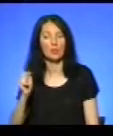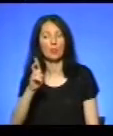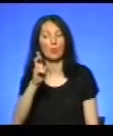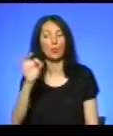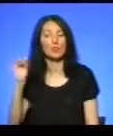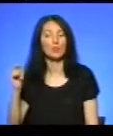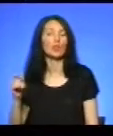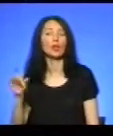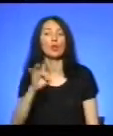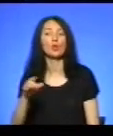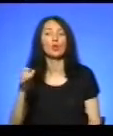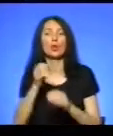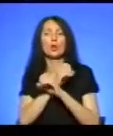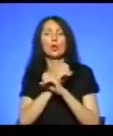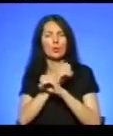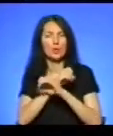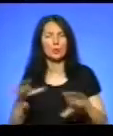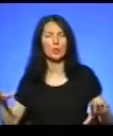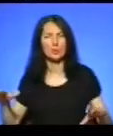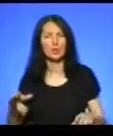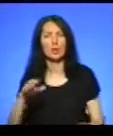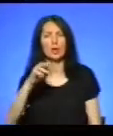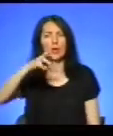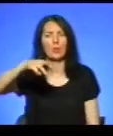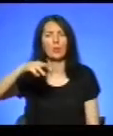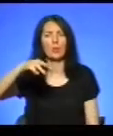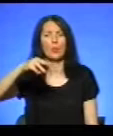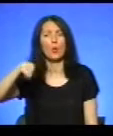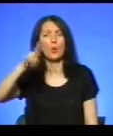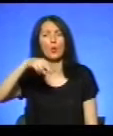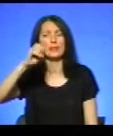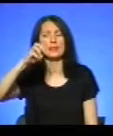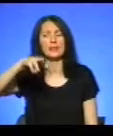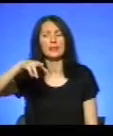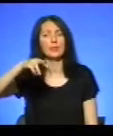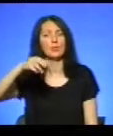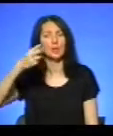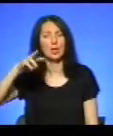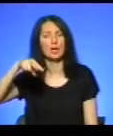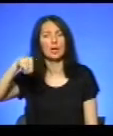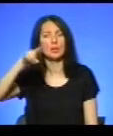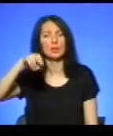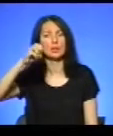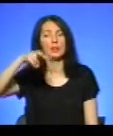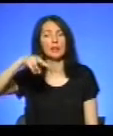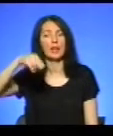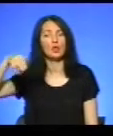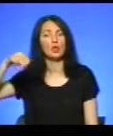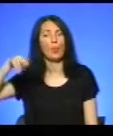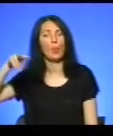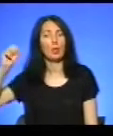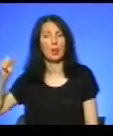модель та план. Нам вдалося отримати відео із місця подій, а автор відео не захотів оприлюднювати свого прізвища через те, що